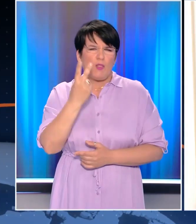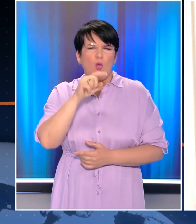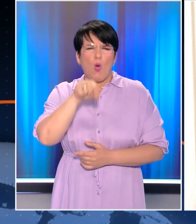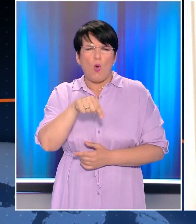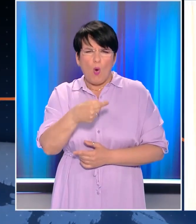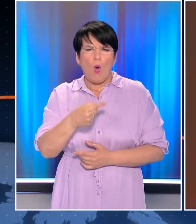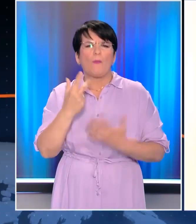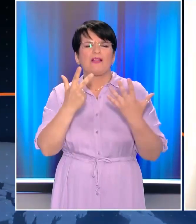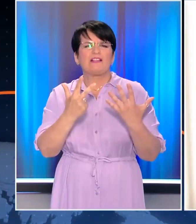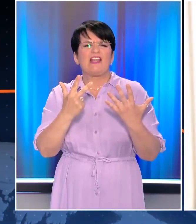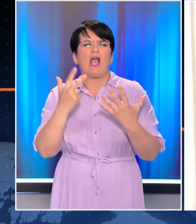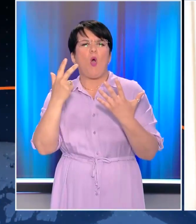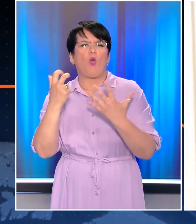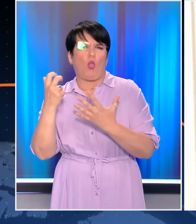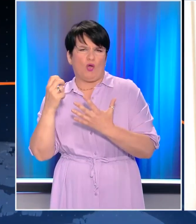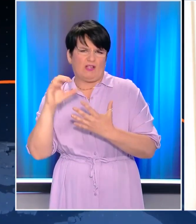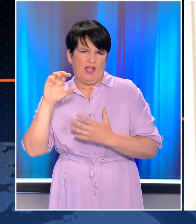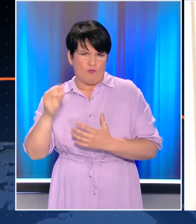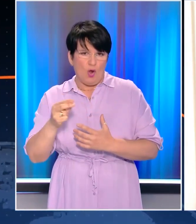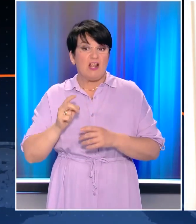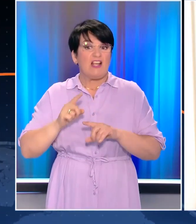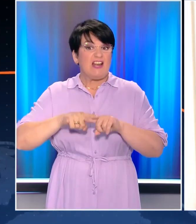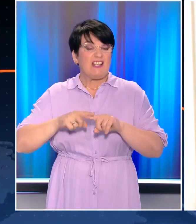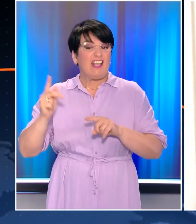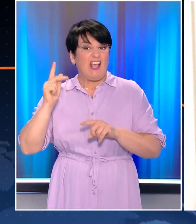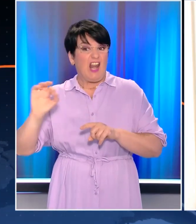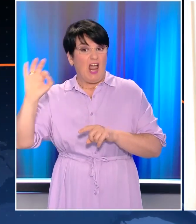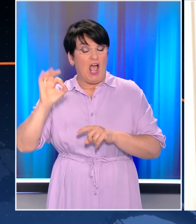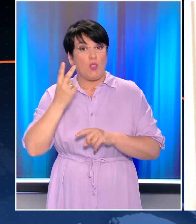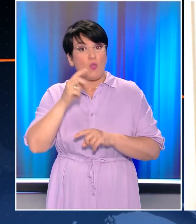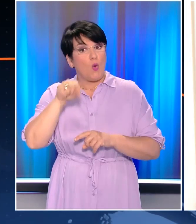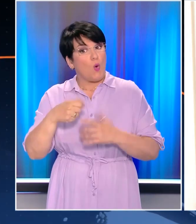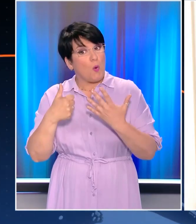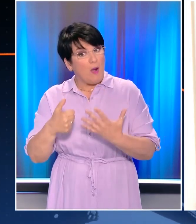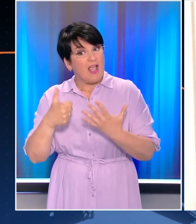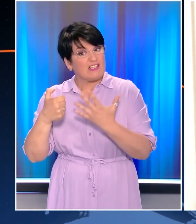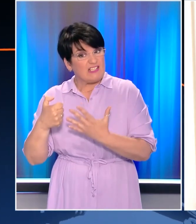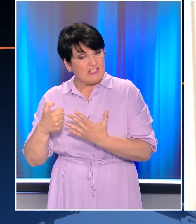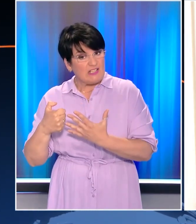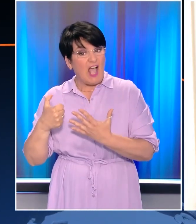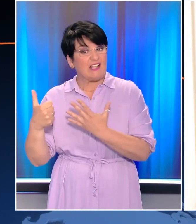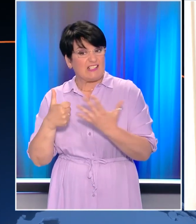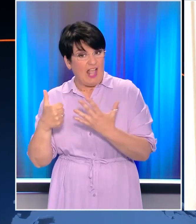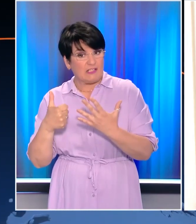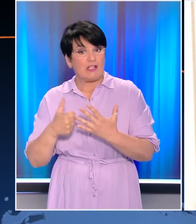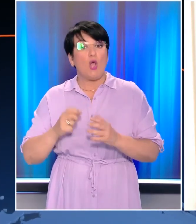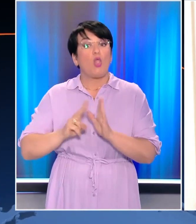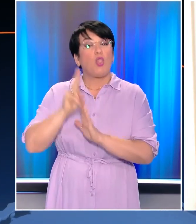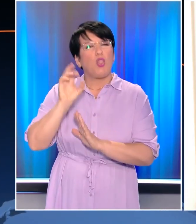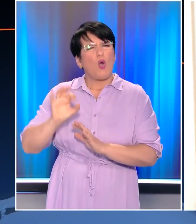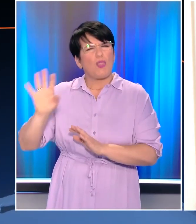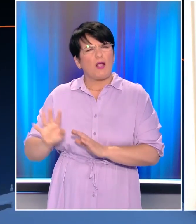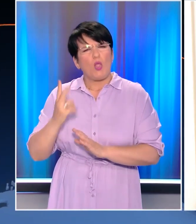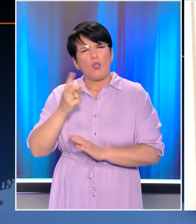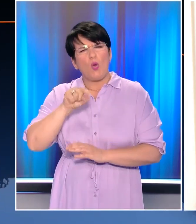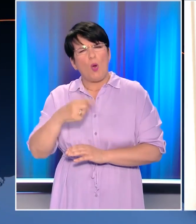,380 ευρώ. Ρεκόρτι μόνου καταγράφουν τα νησιά. Στις Κυκλάδες η μέση τιμή ανέρχεται στα 2,66 ευρώ και στα Δωδεκάνησα στα